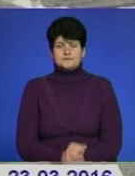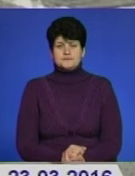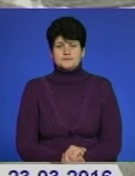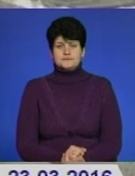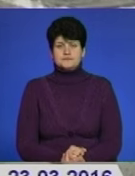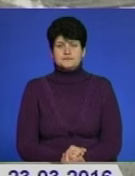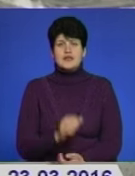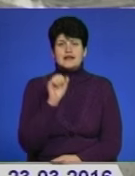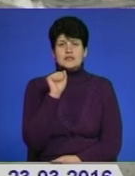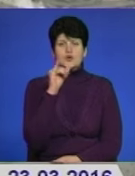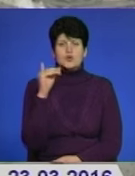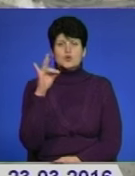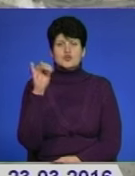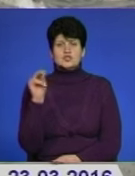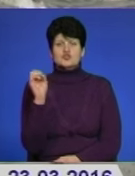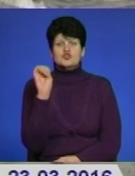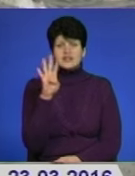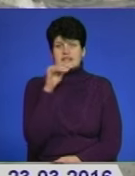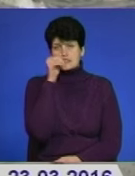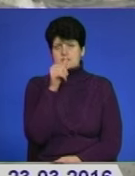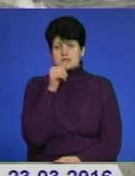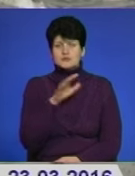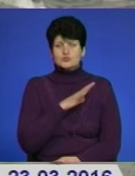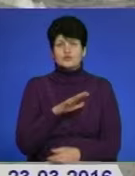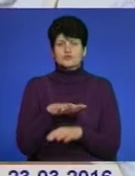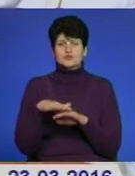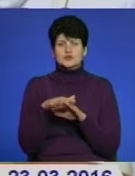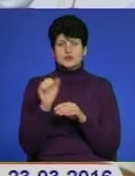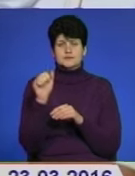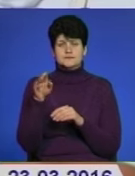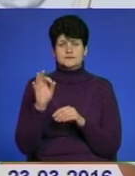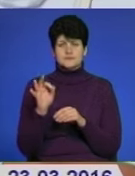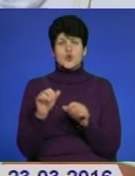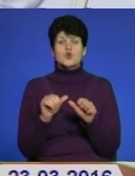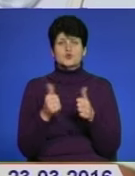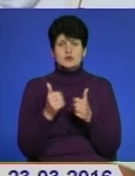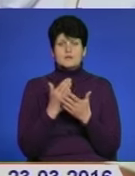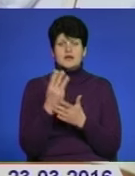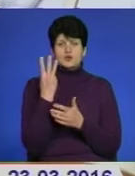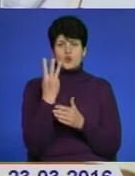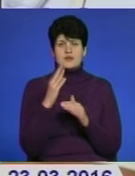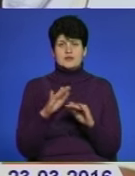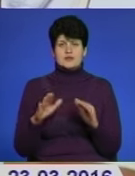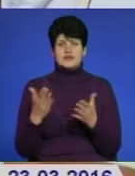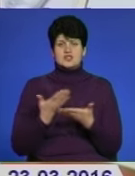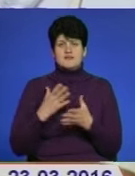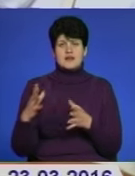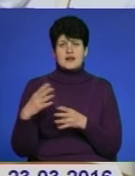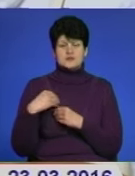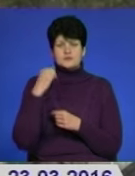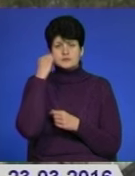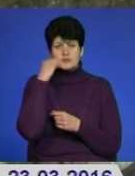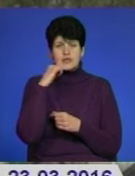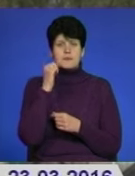Андрій Юрчик 14 місяців провів в зоні бойових дій. Розлучений, має троє дітей, живе разом із літніми